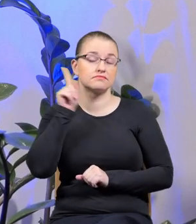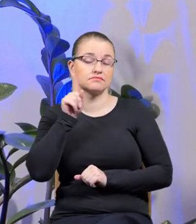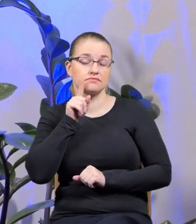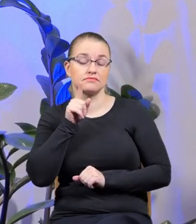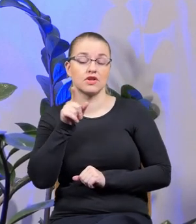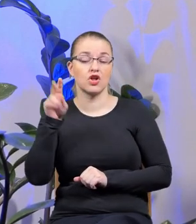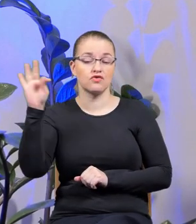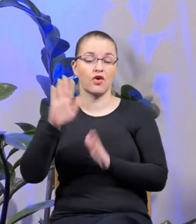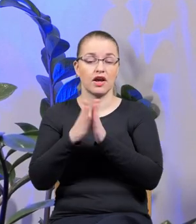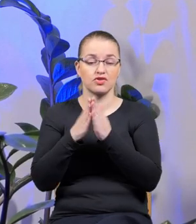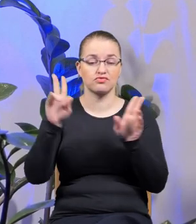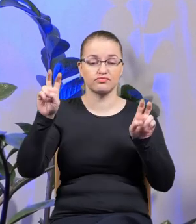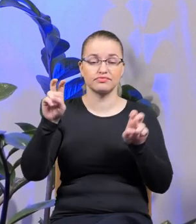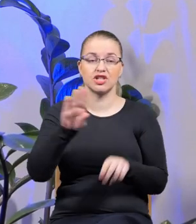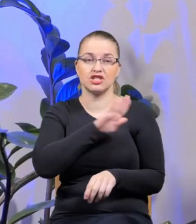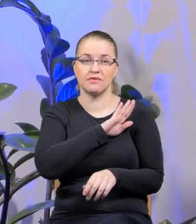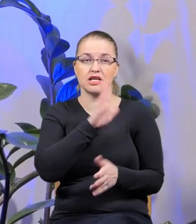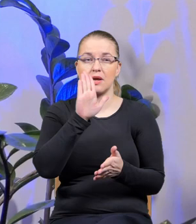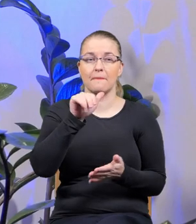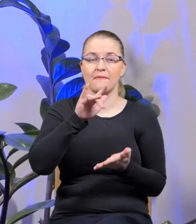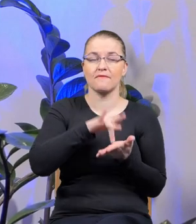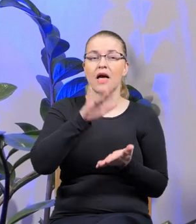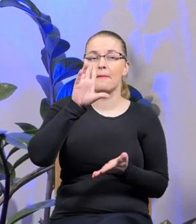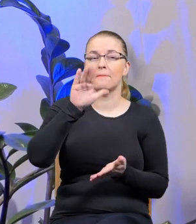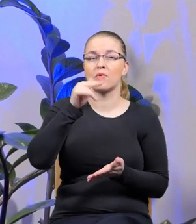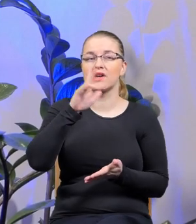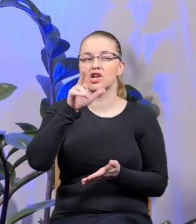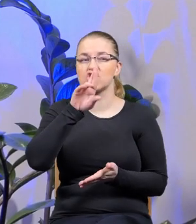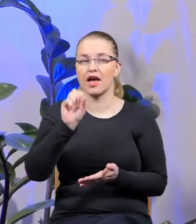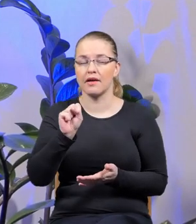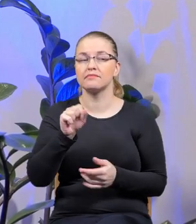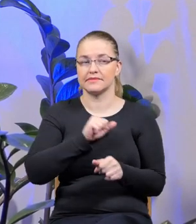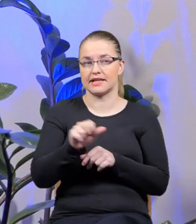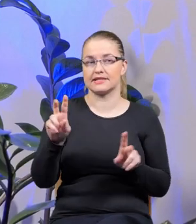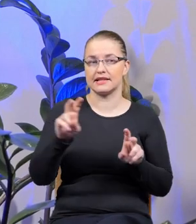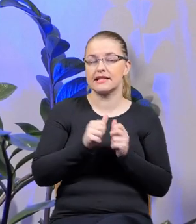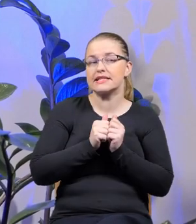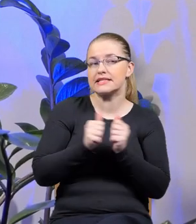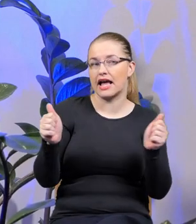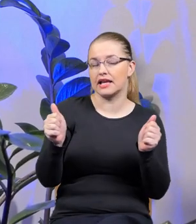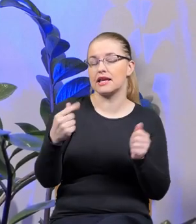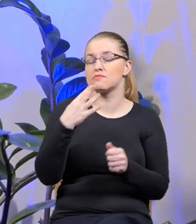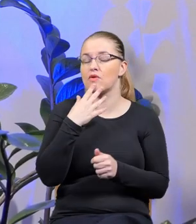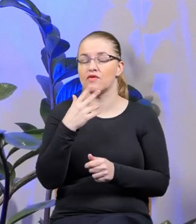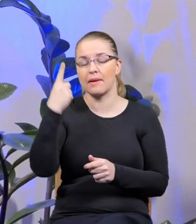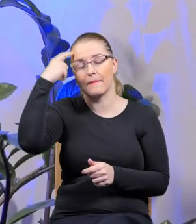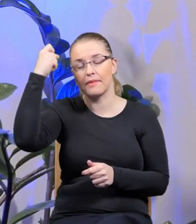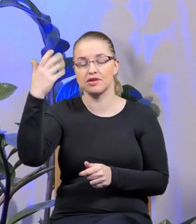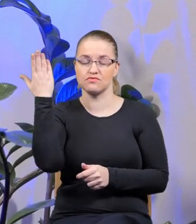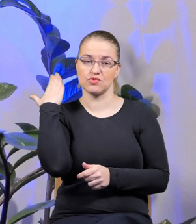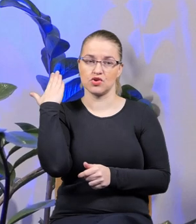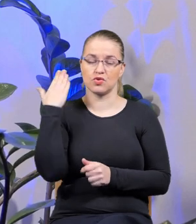książce Śmierć w bunkrze jest takie zdanie, które też chciałam tutaj przywołać, ono nawiązuje do pamięci o przeszłości, z którą